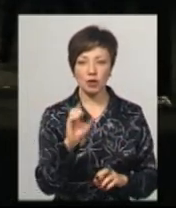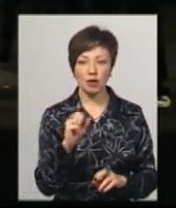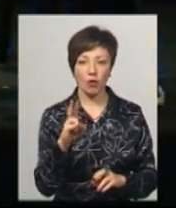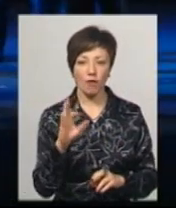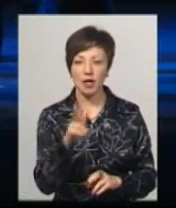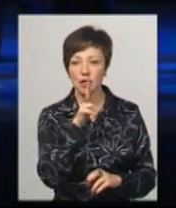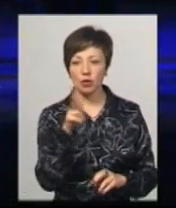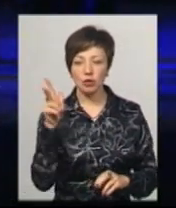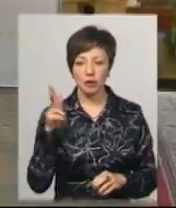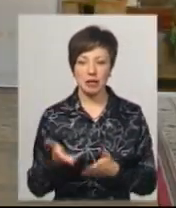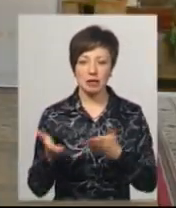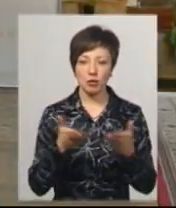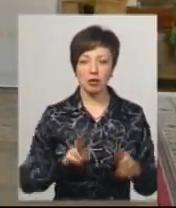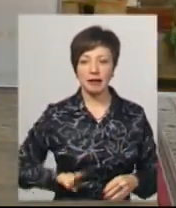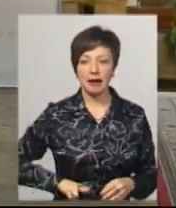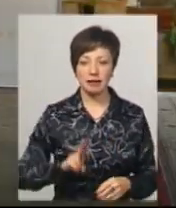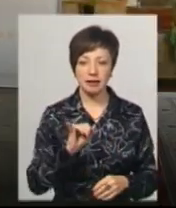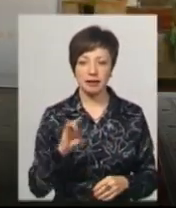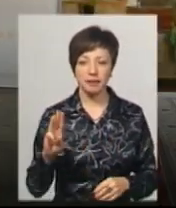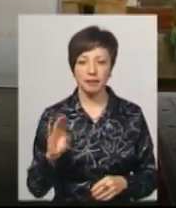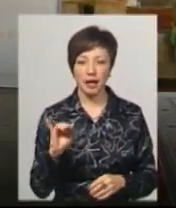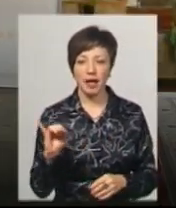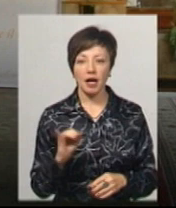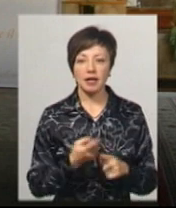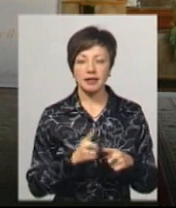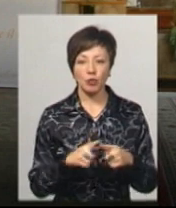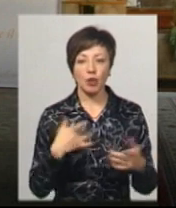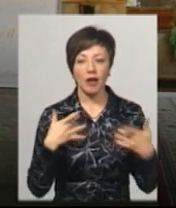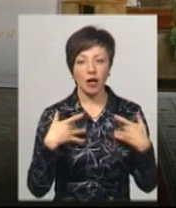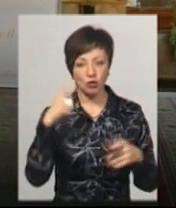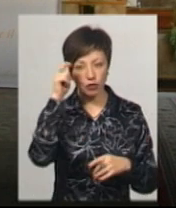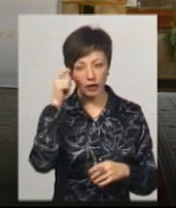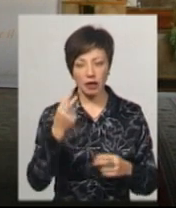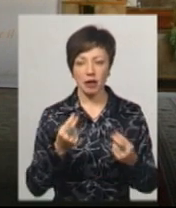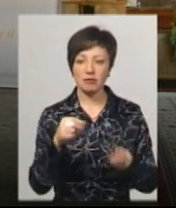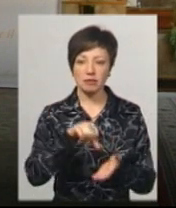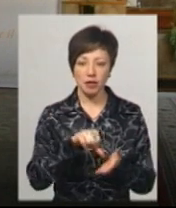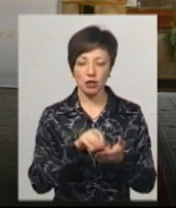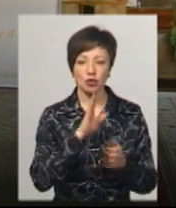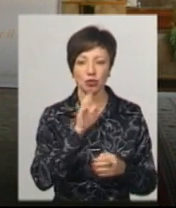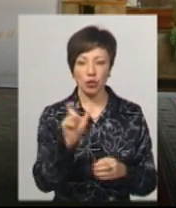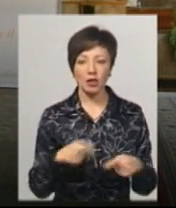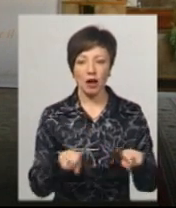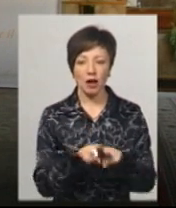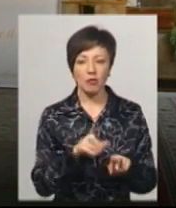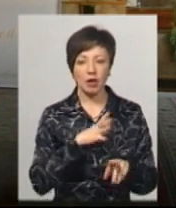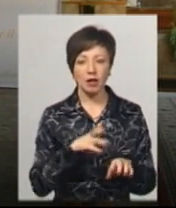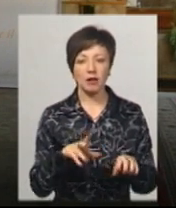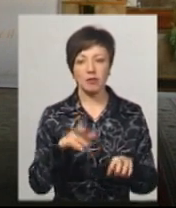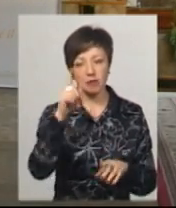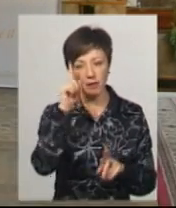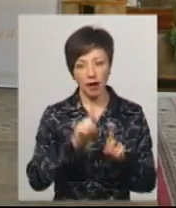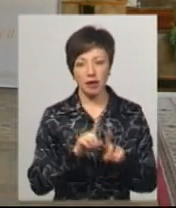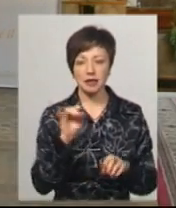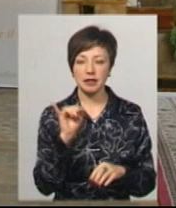тому на запрошенні дирекції. В шекспірівському театрі чоловіки грали із жінок, там була така штука, що там брат і